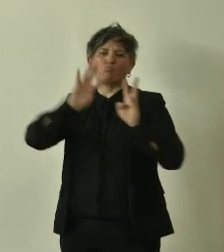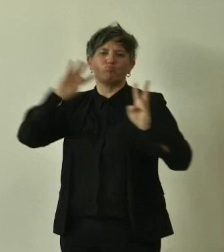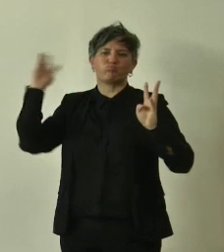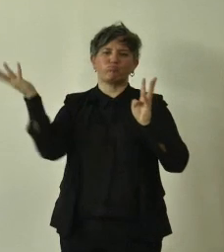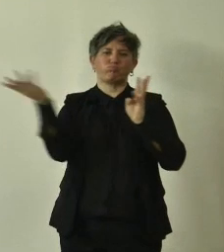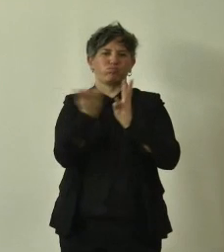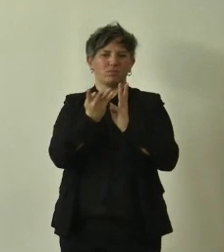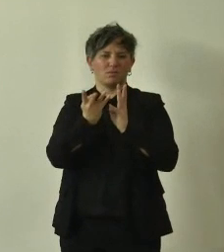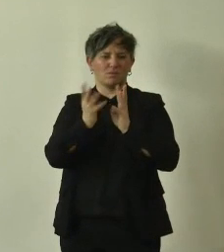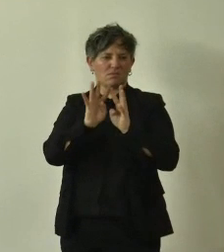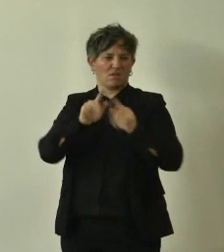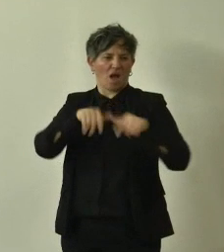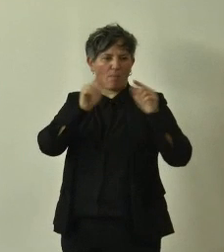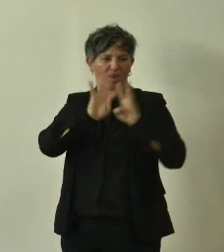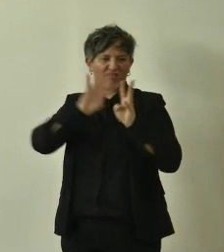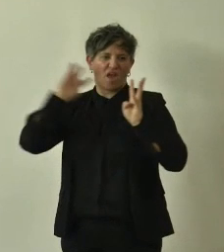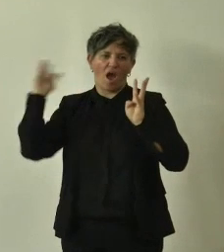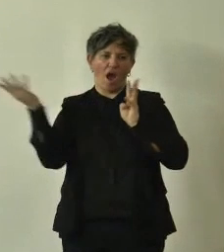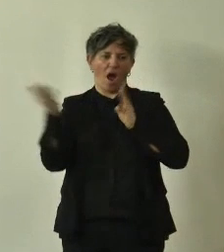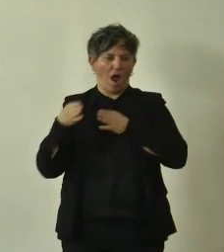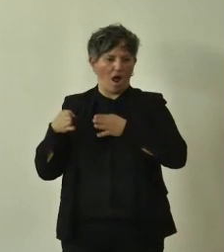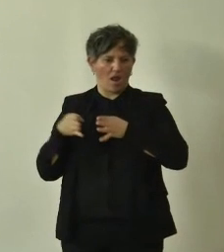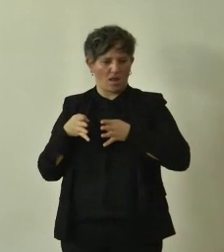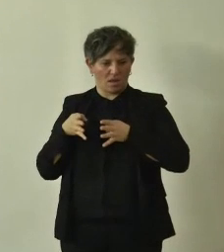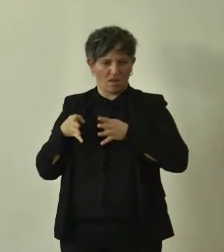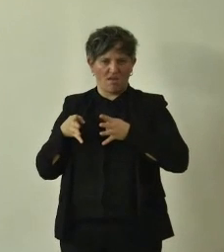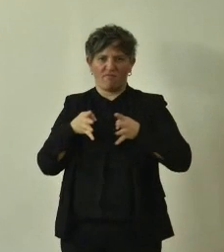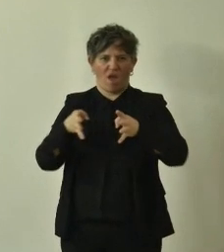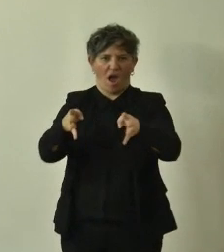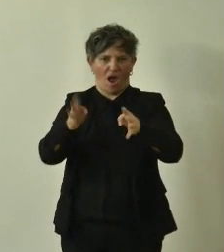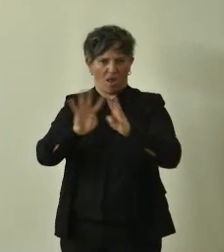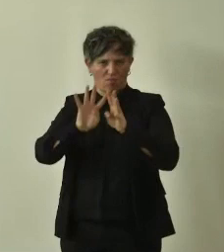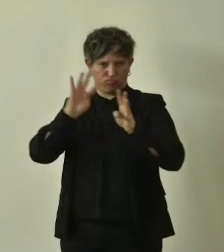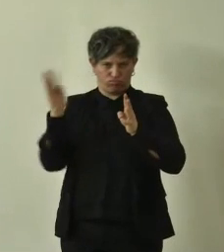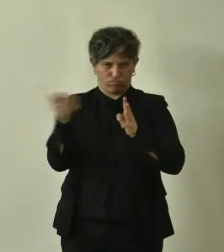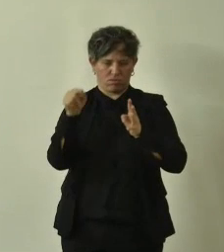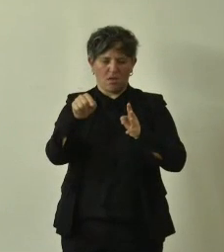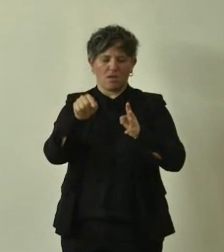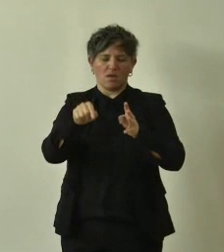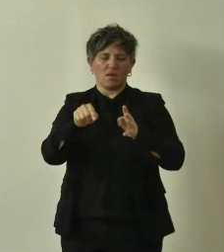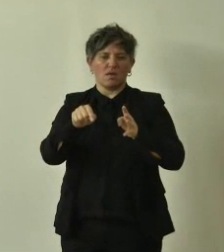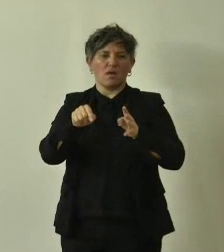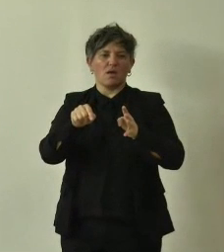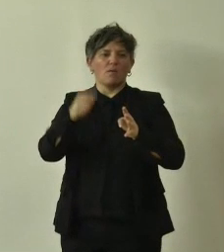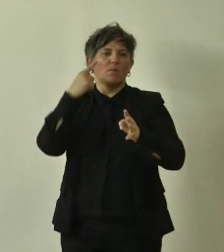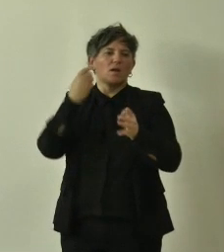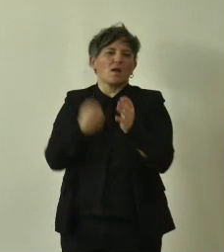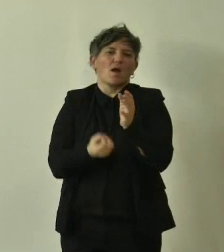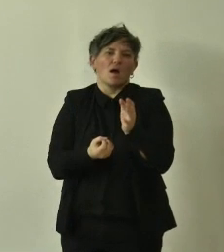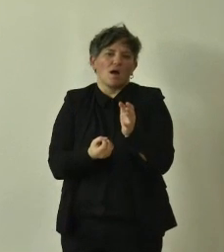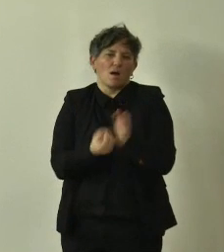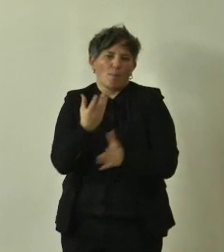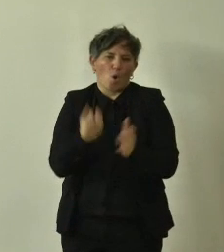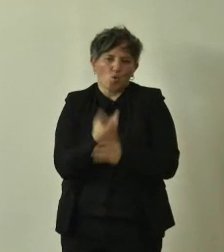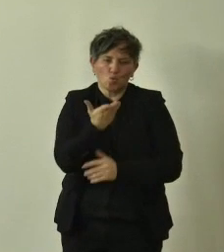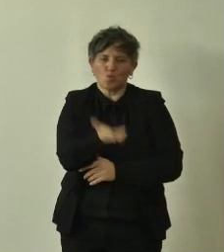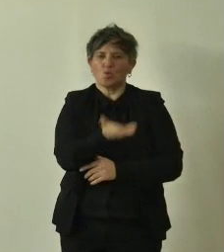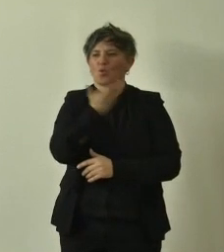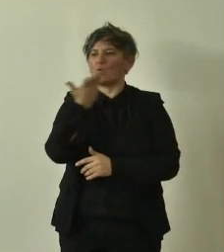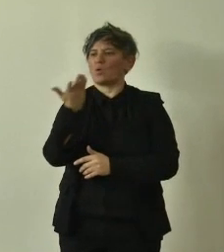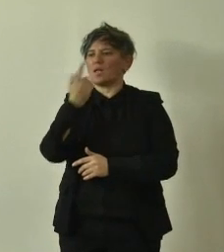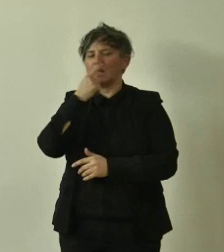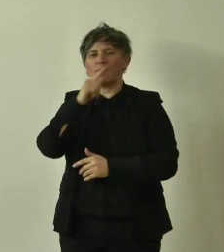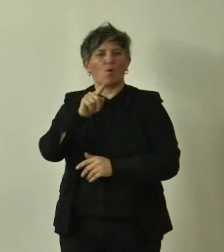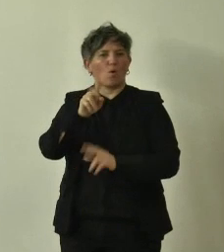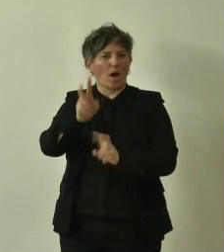si trovavano in posizioni scomode per le nuove urbanizzazioni o per processi produttivi anche di